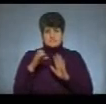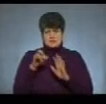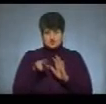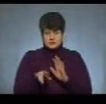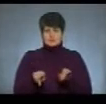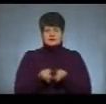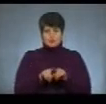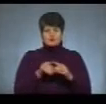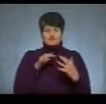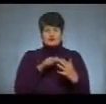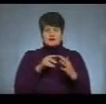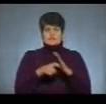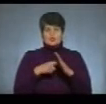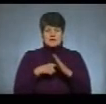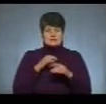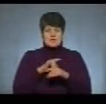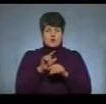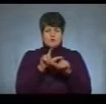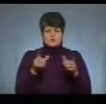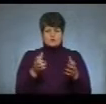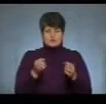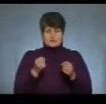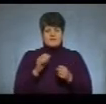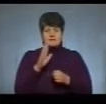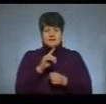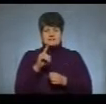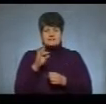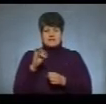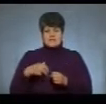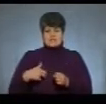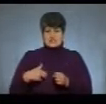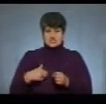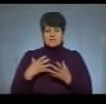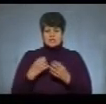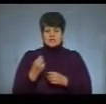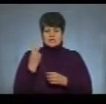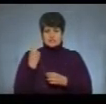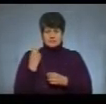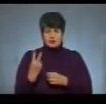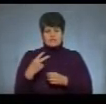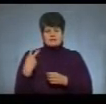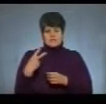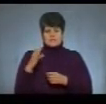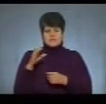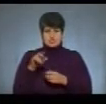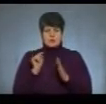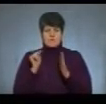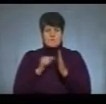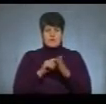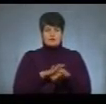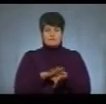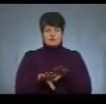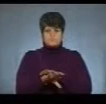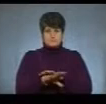Також у боях за Донецький аеропорт травми отримав Віталій Зварич із Заліщиків. І ще двоє бійців 20 січня потрапили у полон. Це